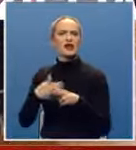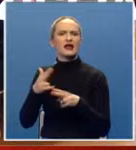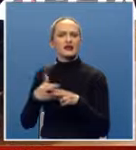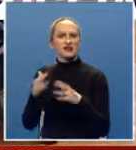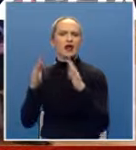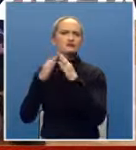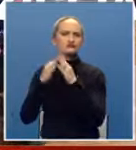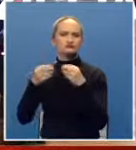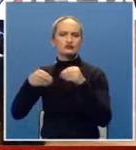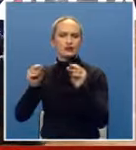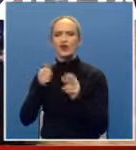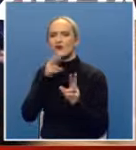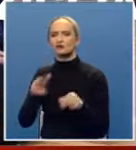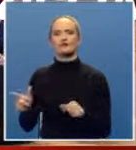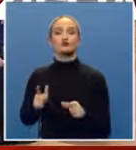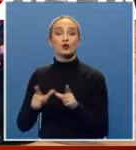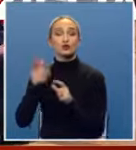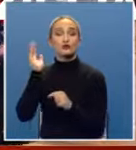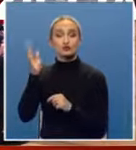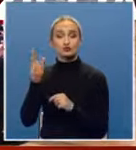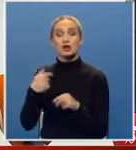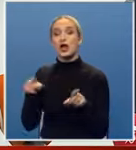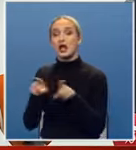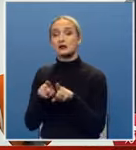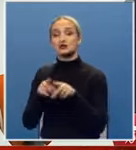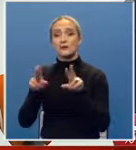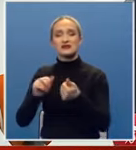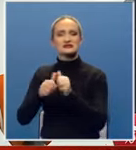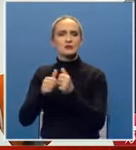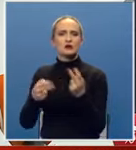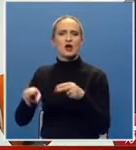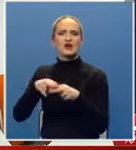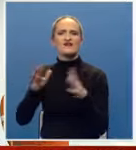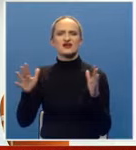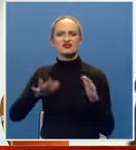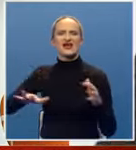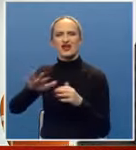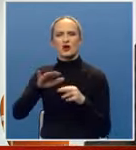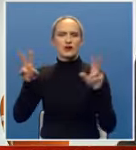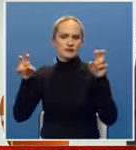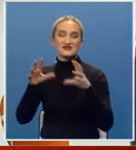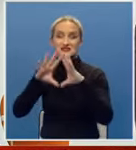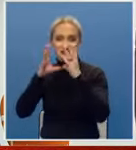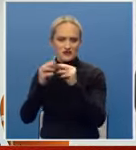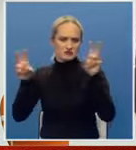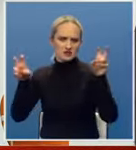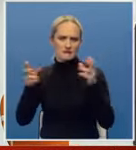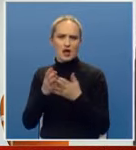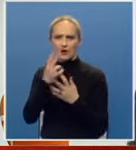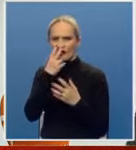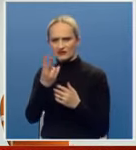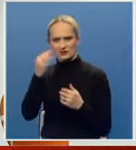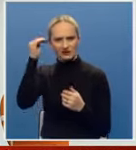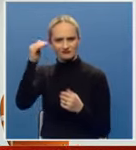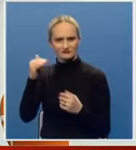tržišta nekretnina, šta možemo očekivati u budućnosti, pa imat ćemo i sport kao najveći regionalni brend. Sve teme, ako uzmete agendu,